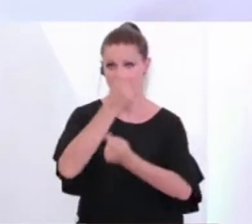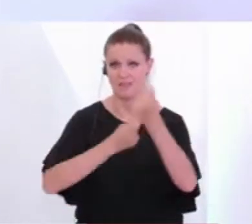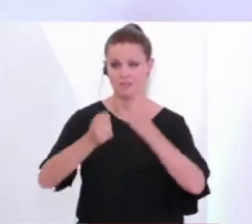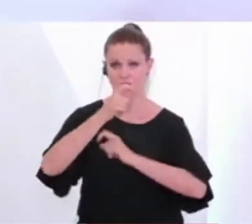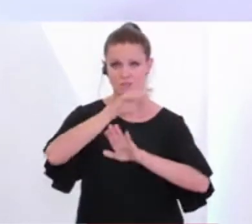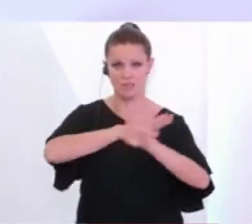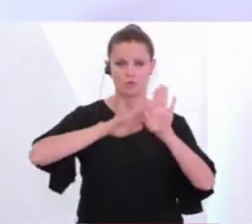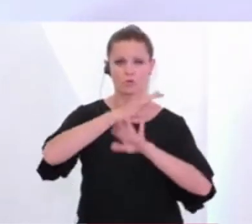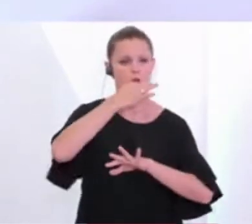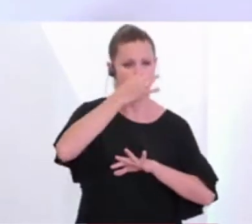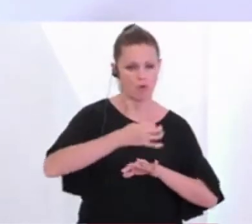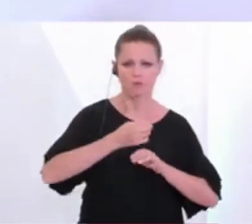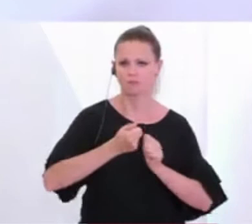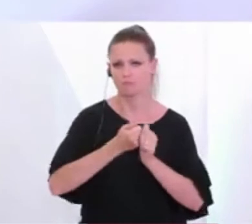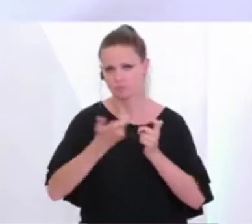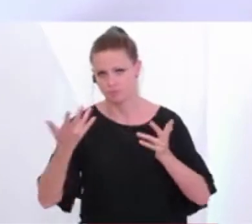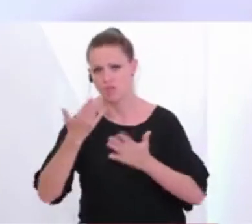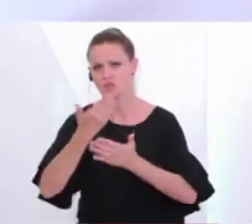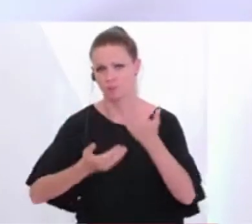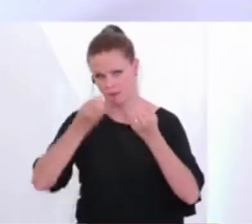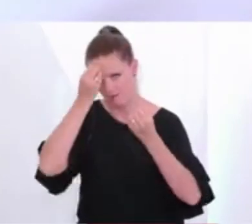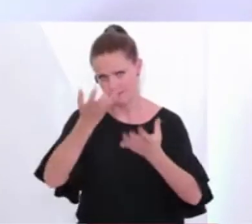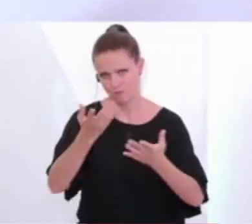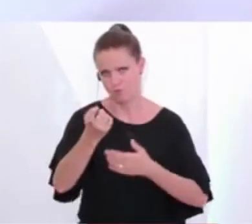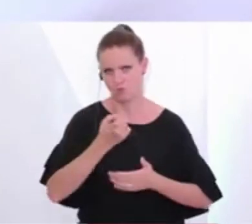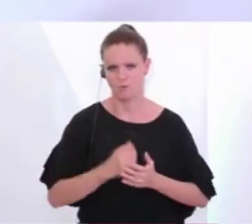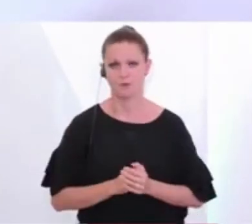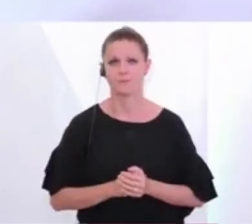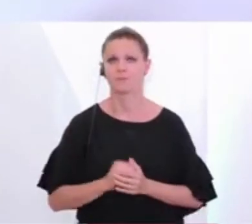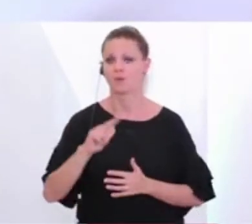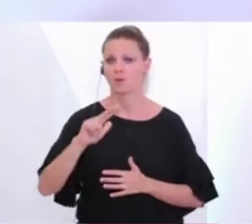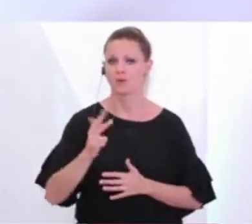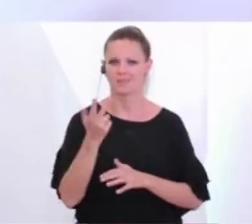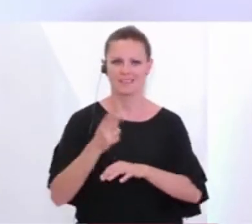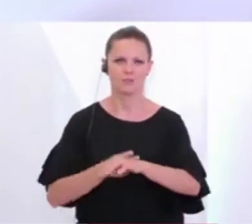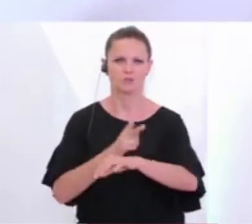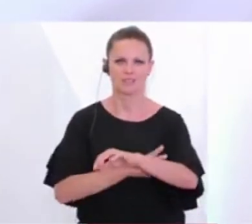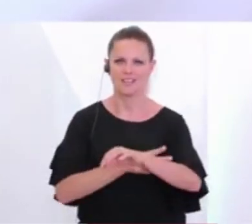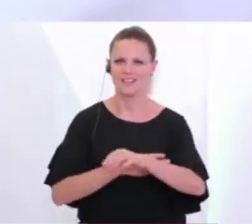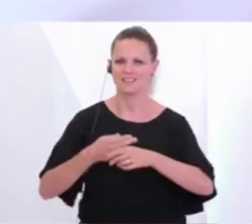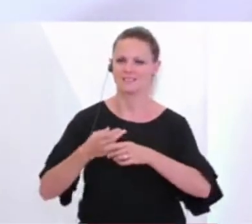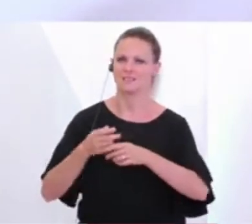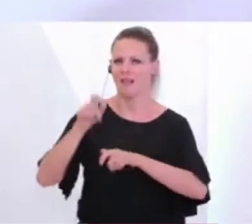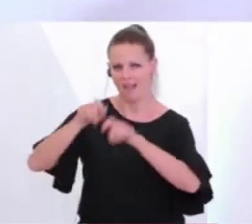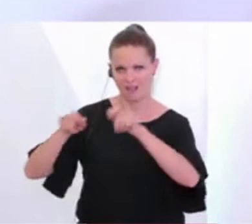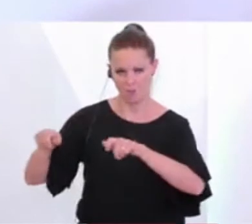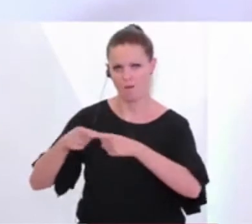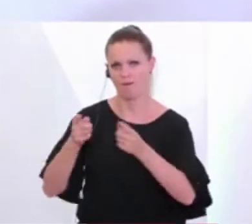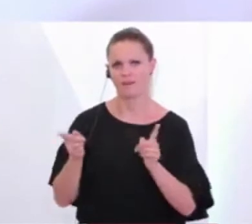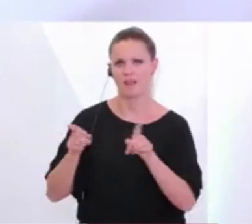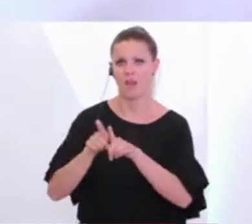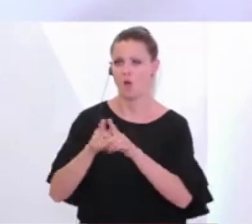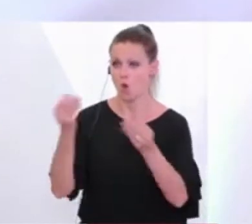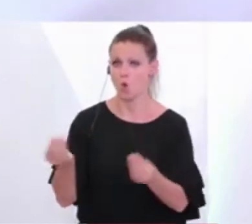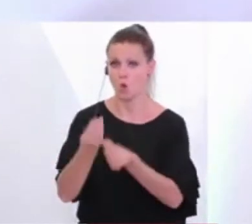auf Deutsch, aber auch in unterschiedlichen Sprachen informieren. Und zudem gilt natürlich, die Drittstaatsangehörigen dürfen nur in begründeten Ausnahmefällen auch nach